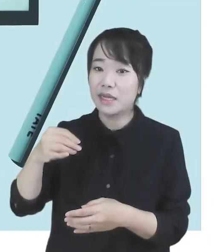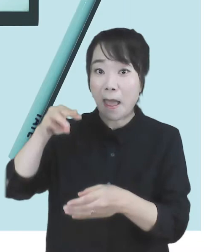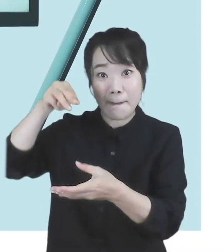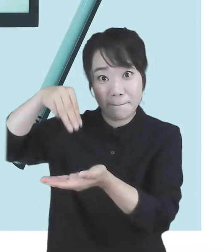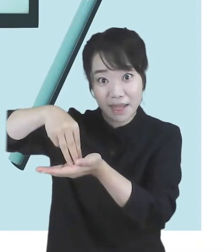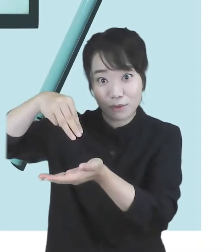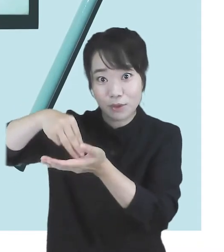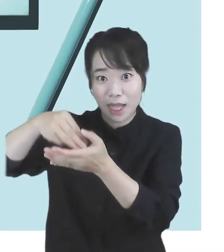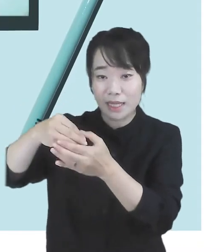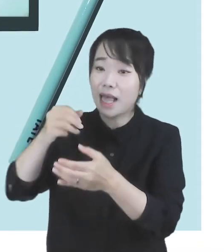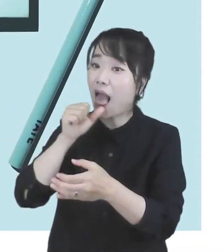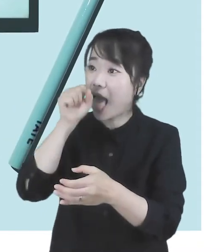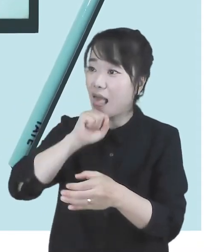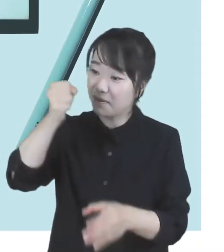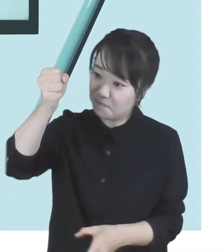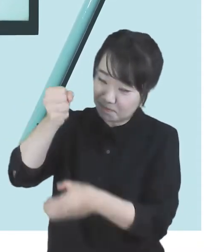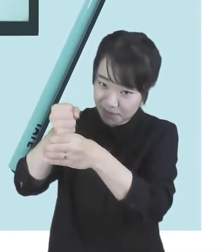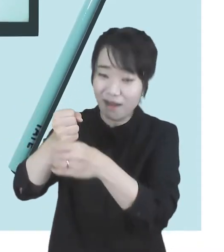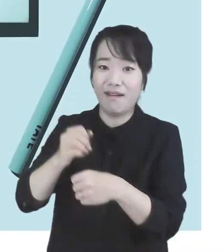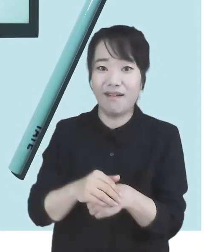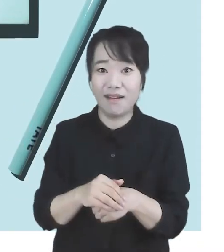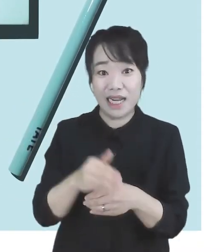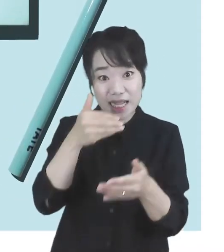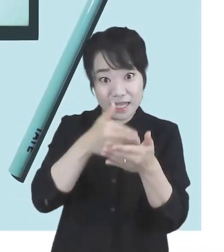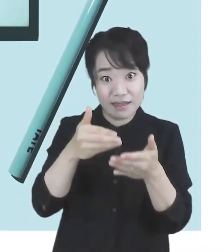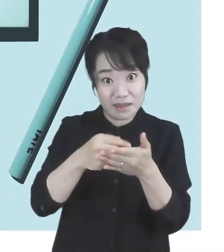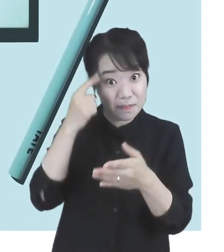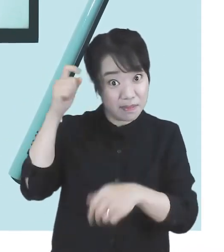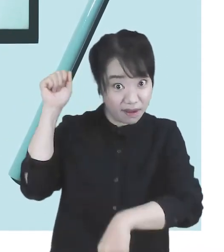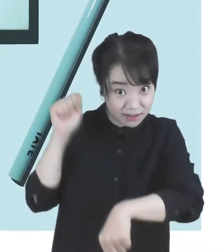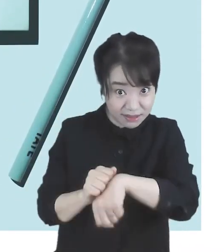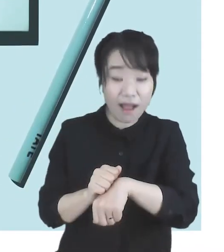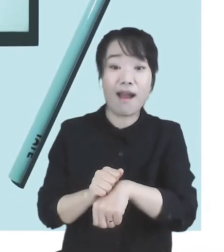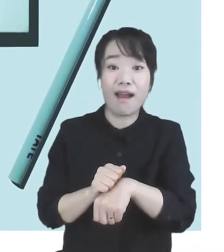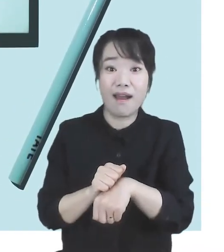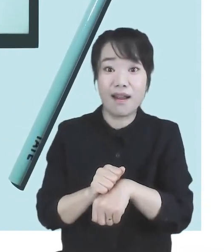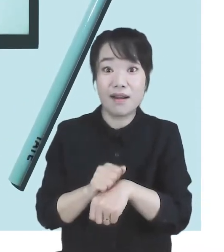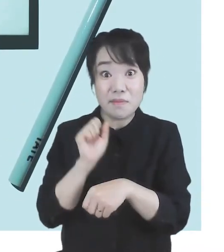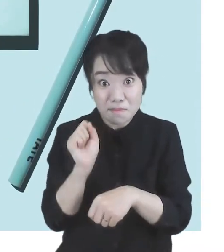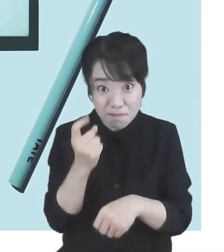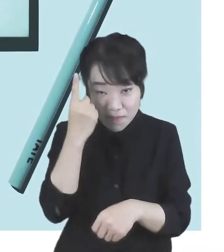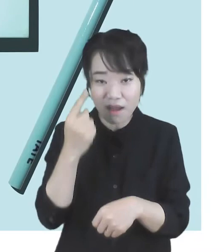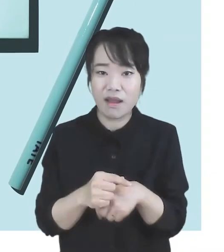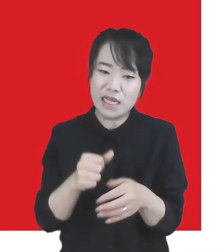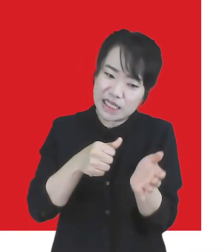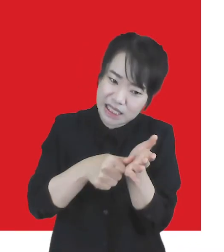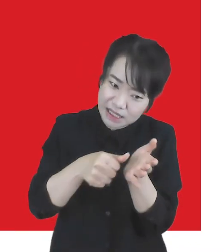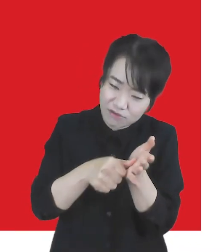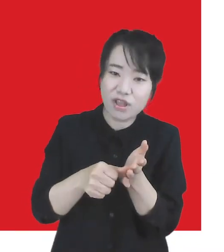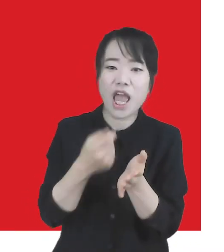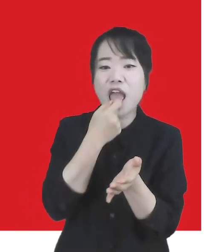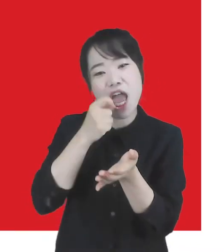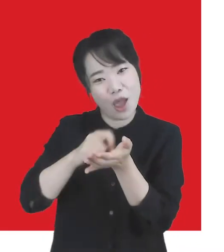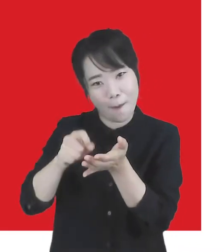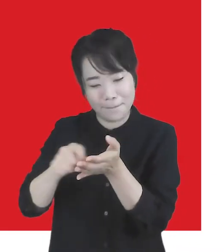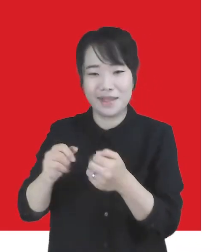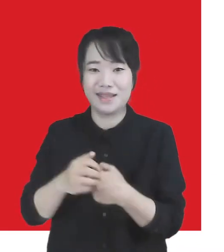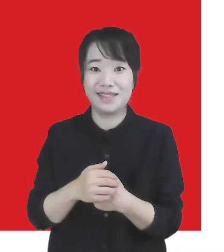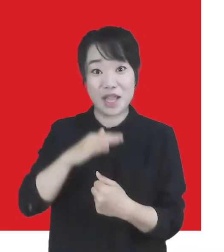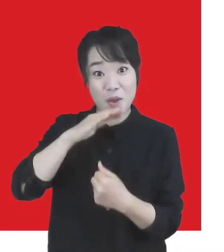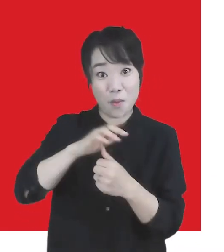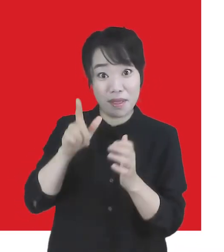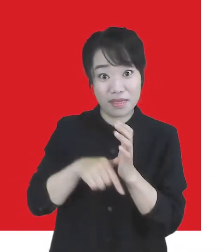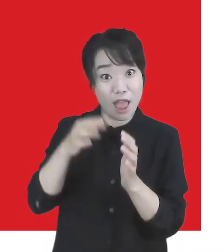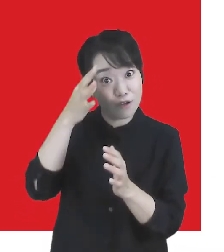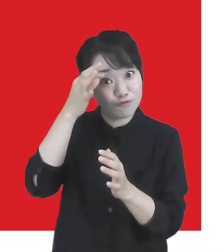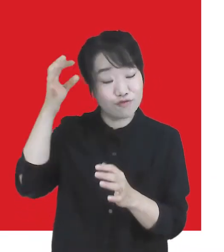로고 하나만 잘 만들면 많은 일이 쉬워진다는 깨달음을 준 지우개와 연필 나를 어린